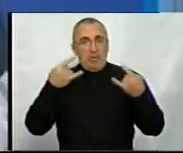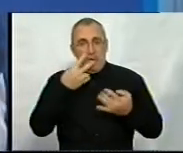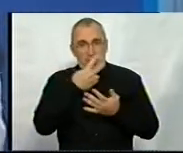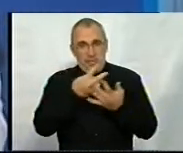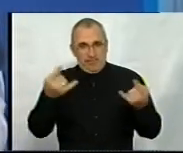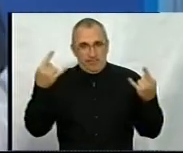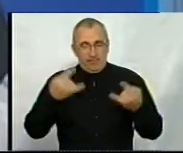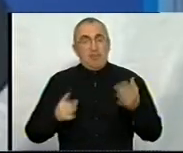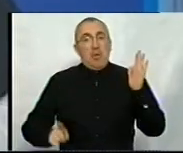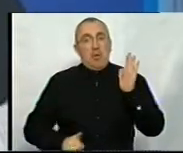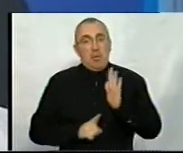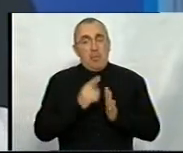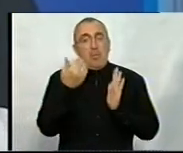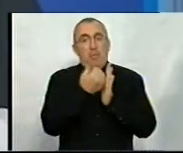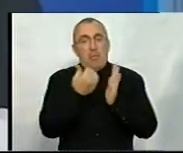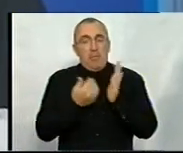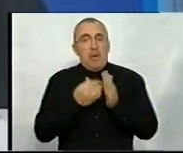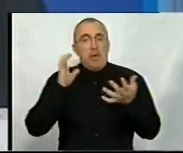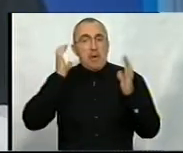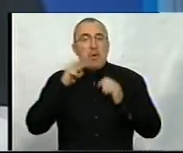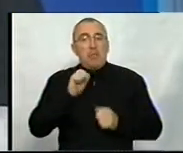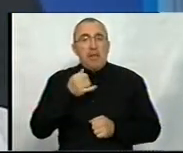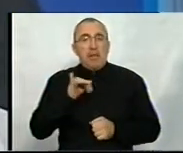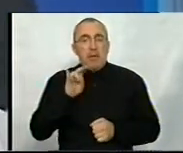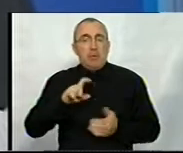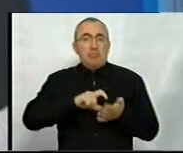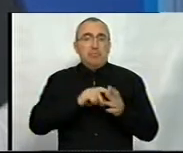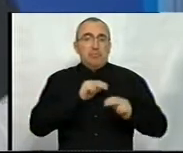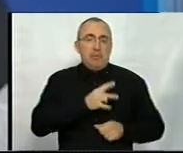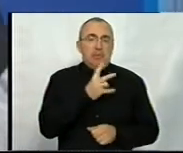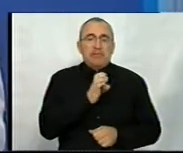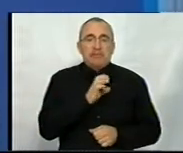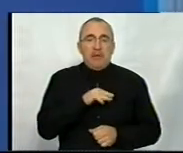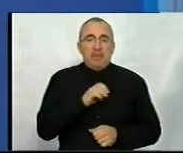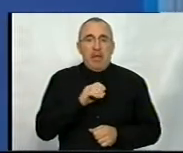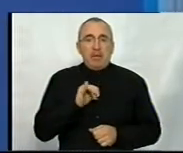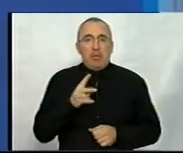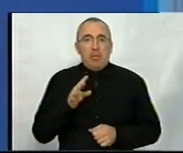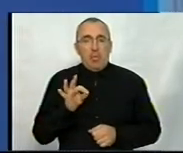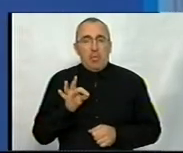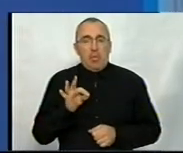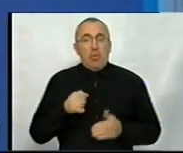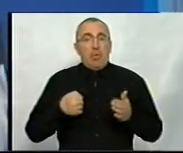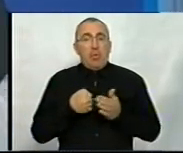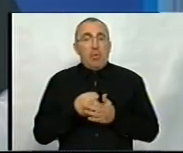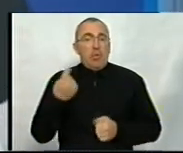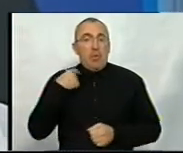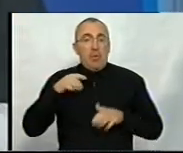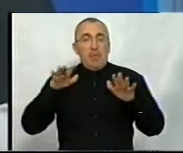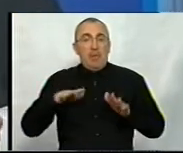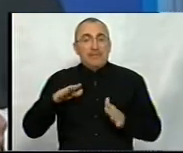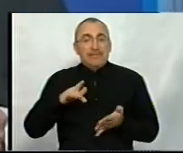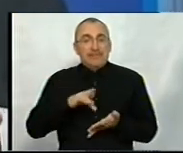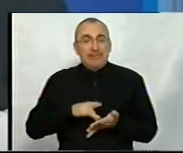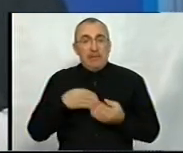Кропивницький. Розпочинаємо програму Радіо Майдан. У студії працює Наталя Сметанко. До Кропивницького місцевого